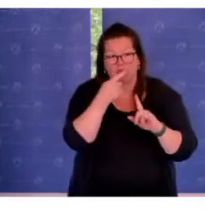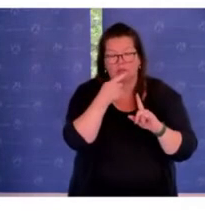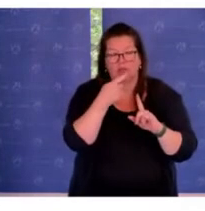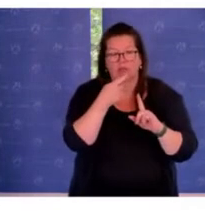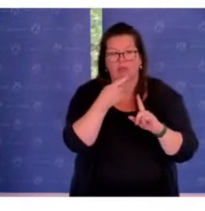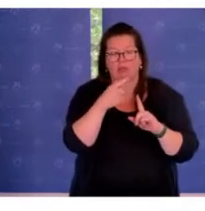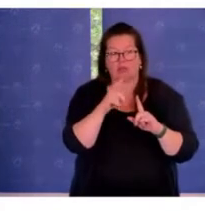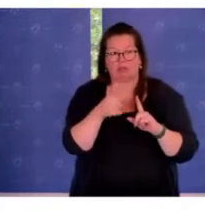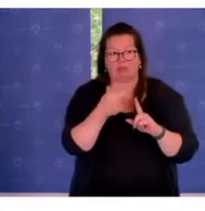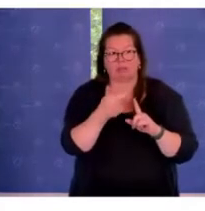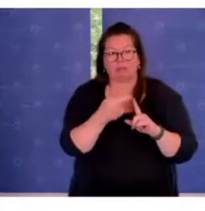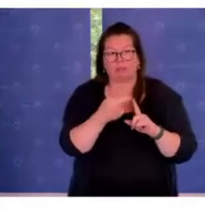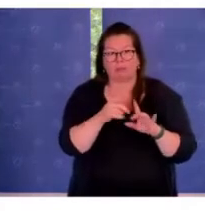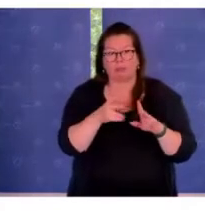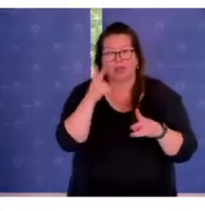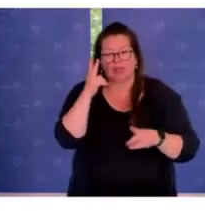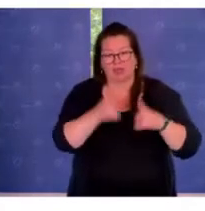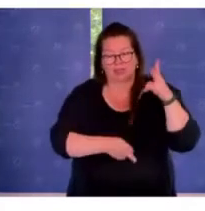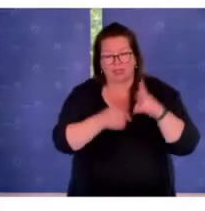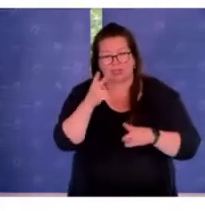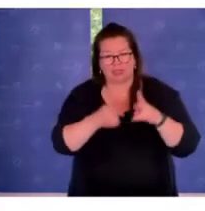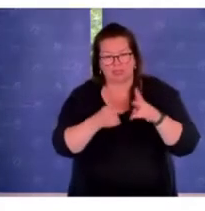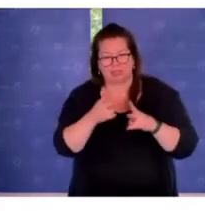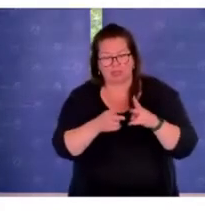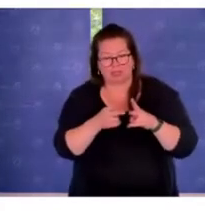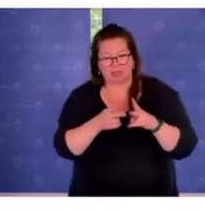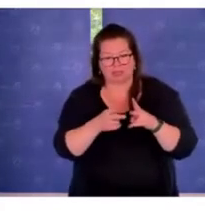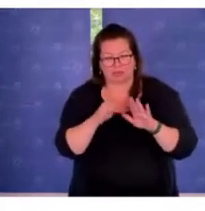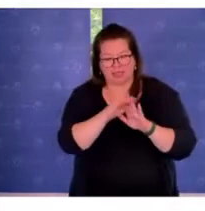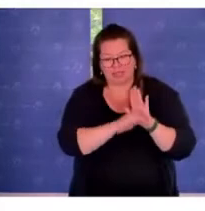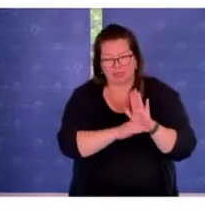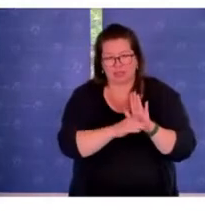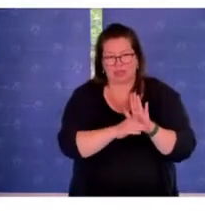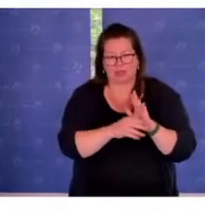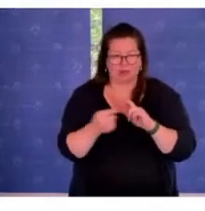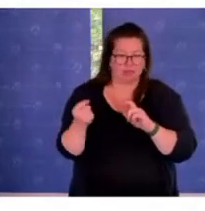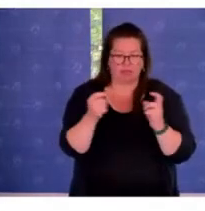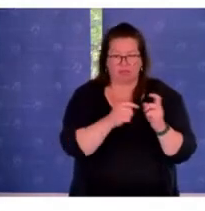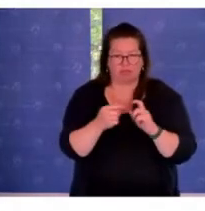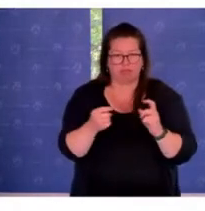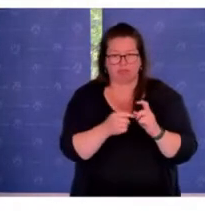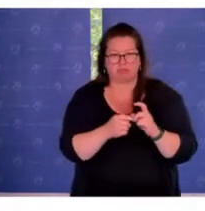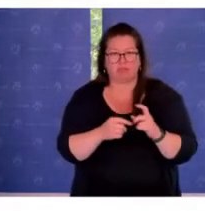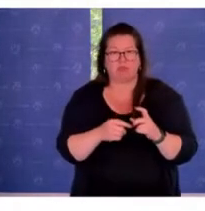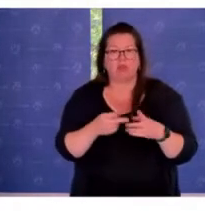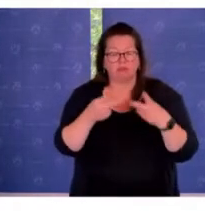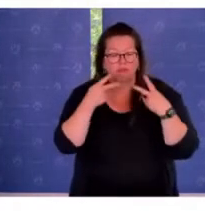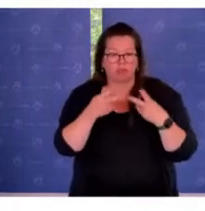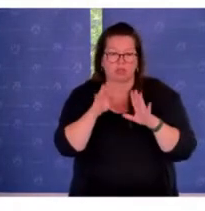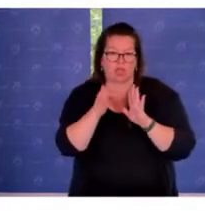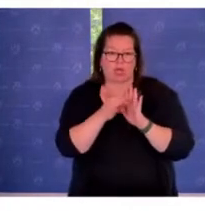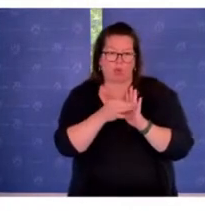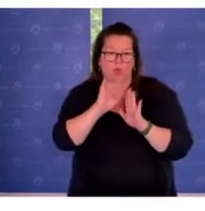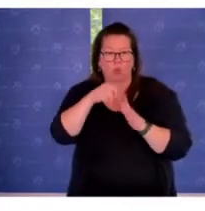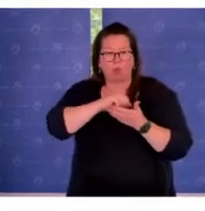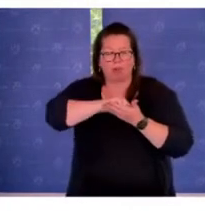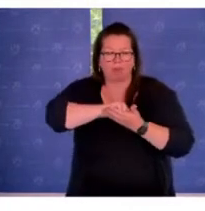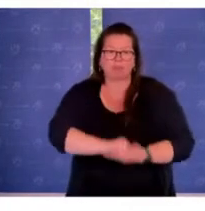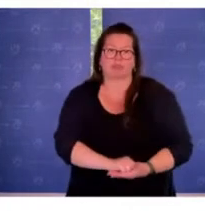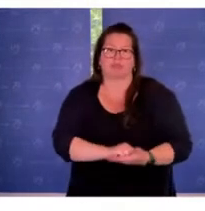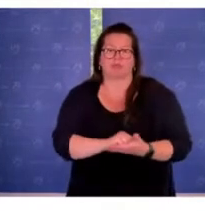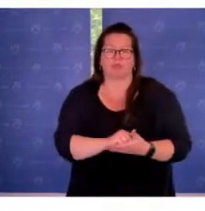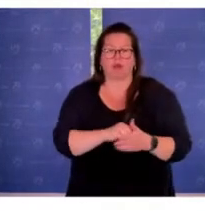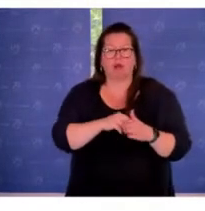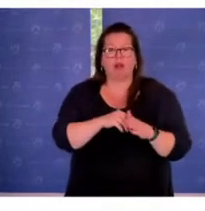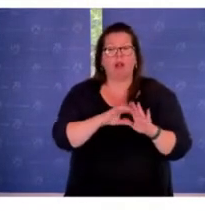Gegenstand einer gesetzlichen Auseinandersetzung zu machen. Auch da ist mir, glaube ich, ein wichtiger Punkt zu betonen, dass dieses